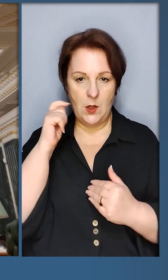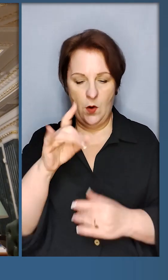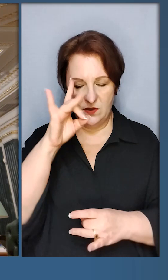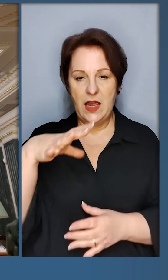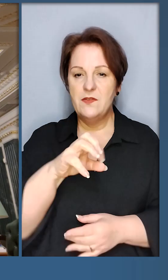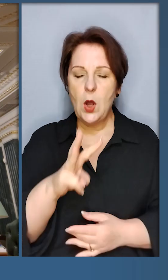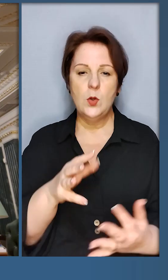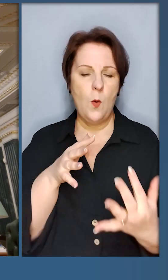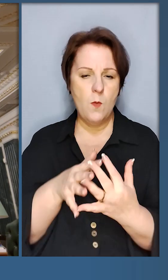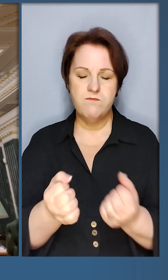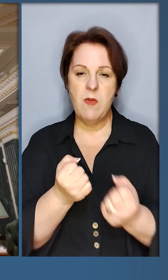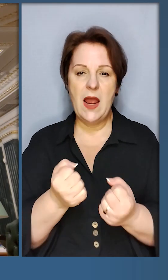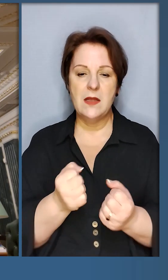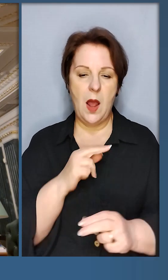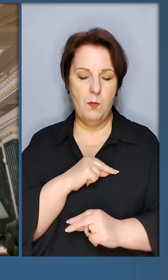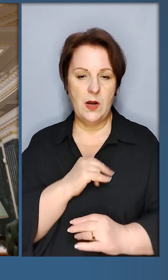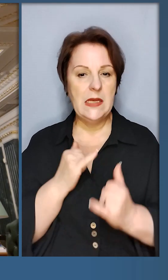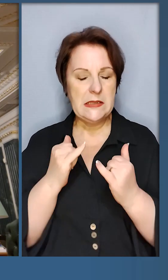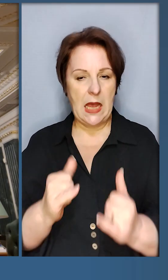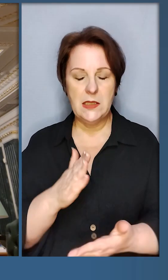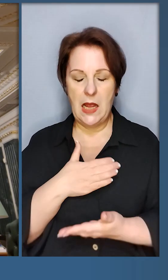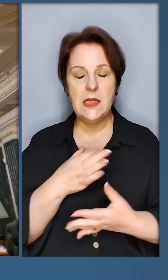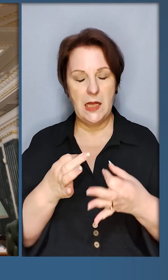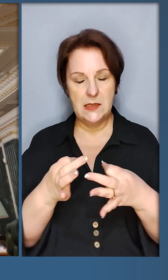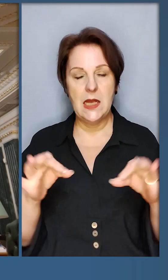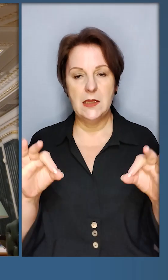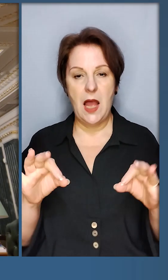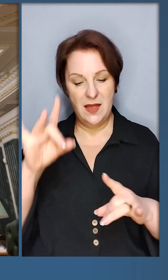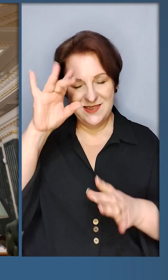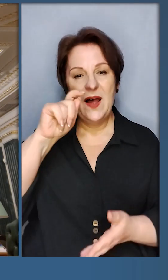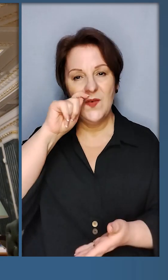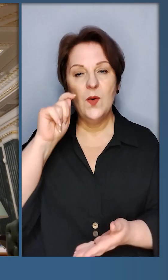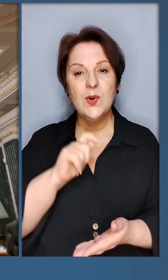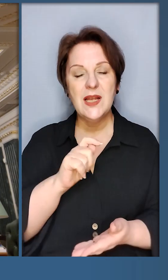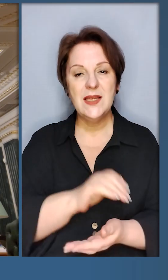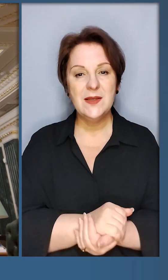силою України. Слава усім, хто б'ється і працює заради нашої незалежності. Слава Україні! Дякую!